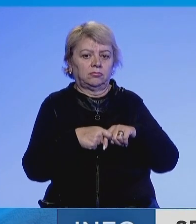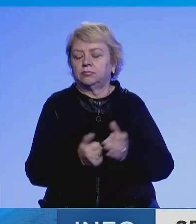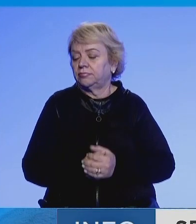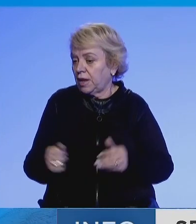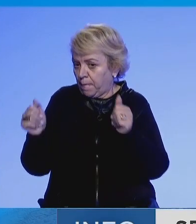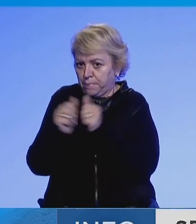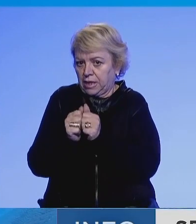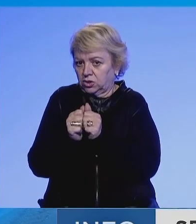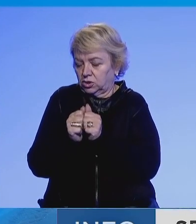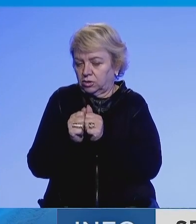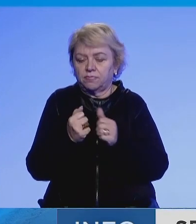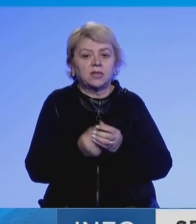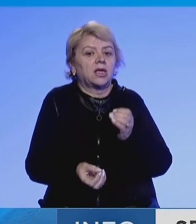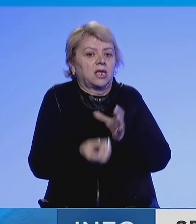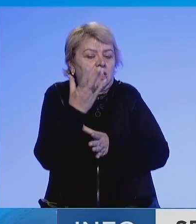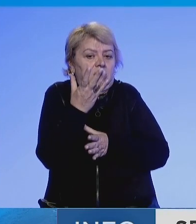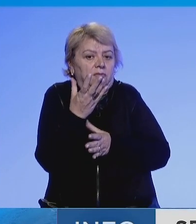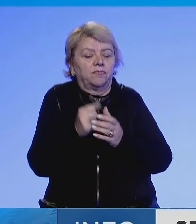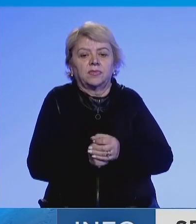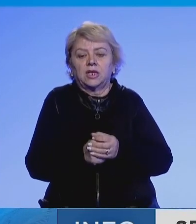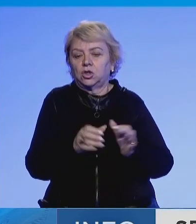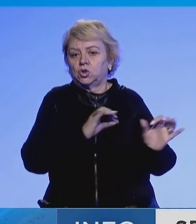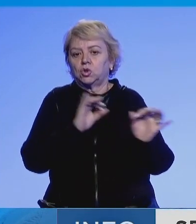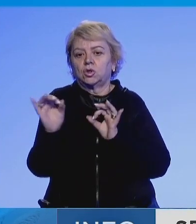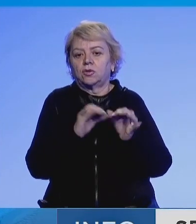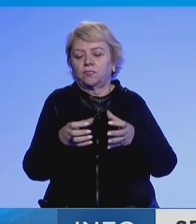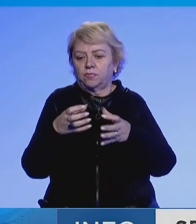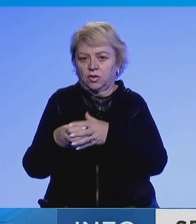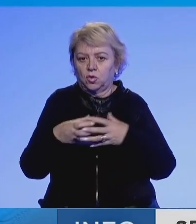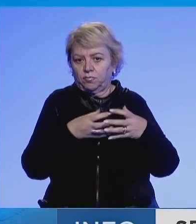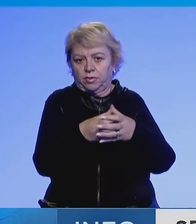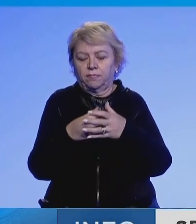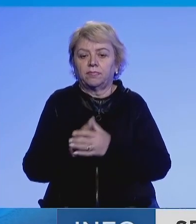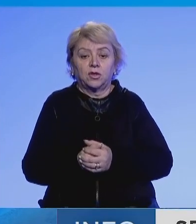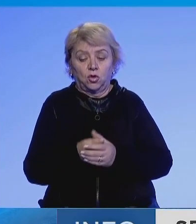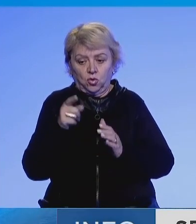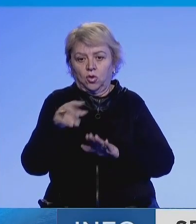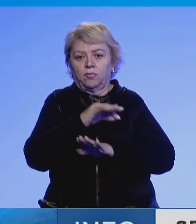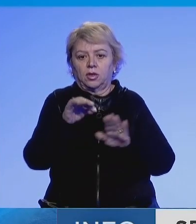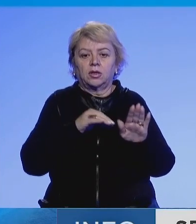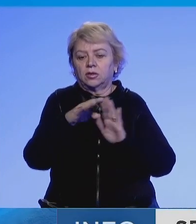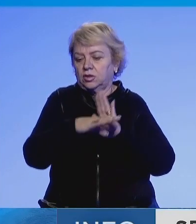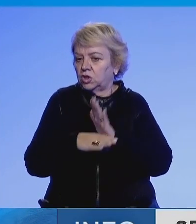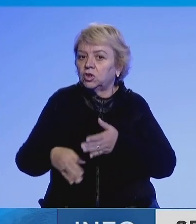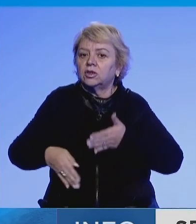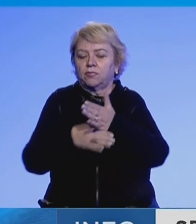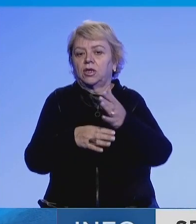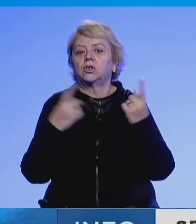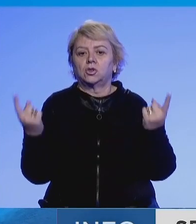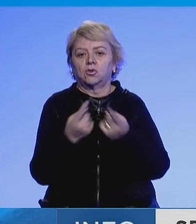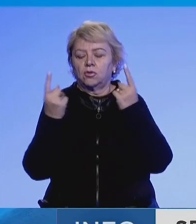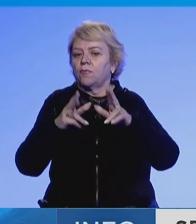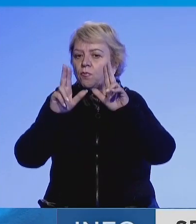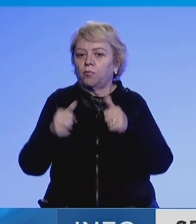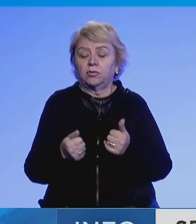Bashk jemi në proces të krimi të njërjetit të siguris për kategorite lëndueshme. Ky projekt leqt do të ndimojnë në situatat kur mund të